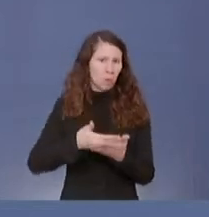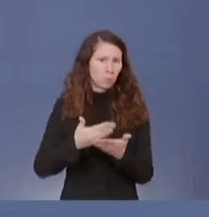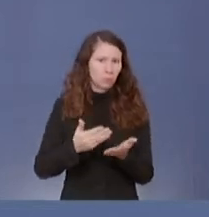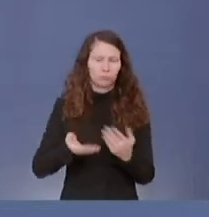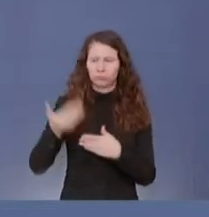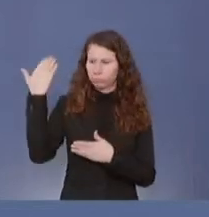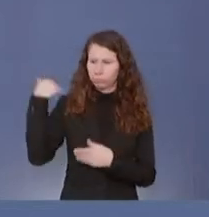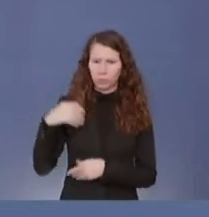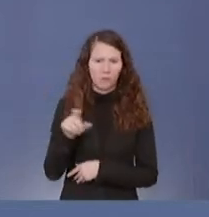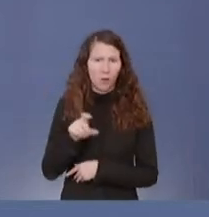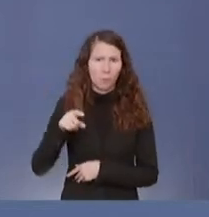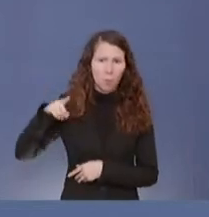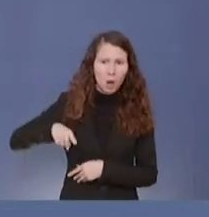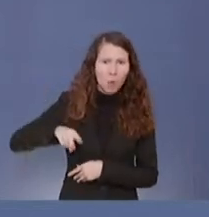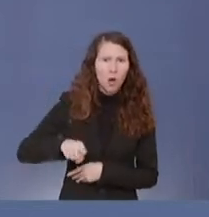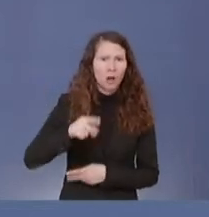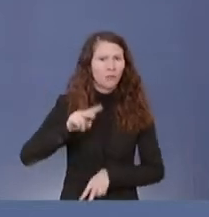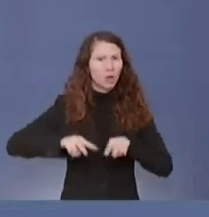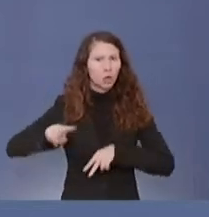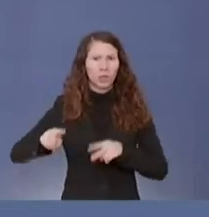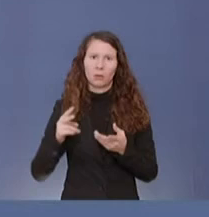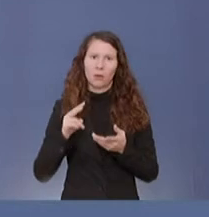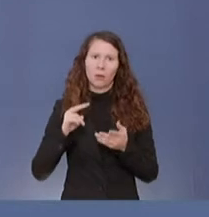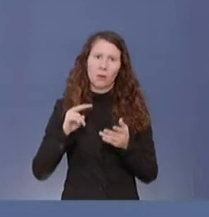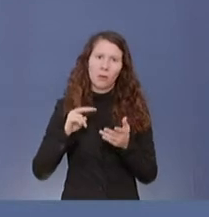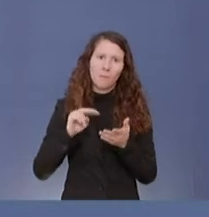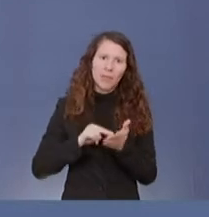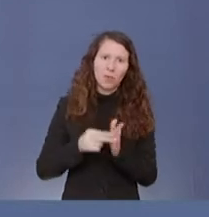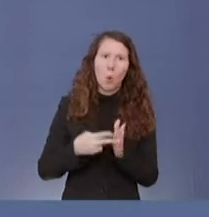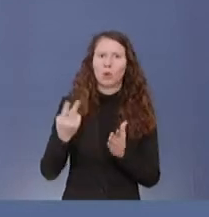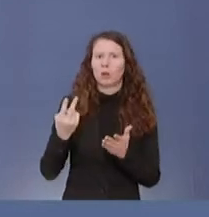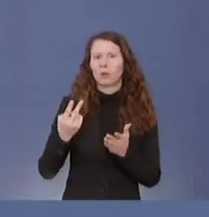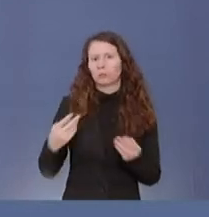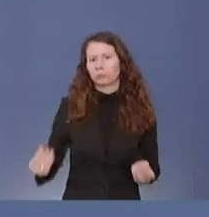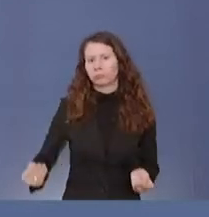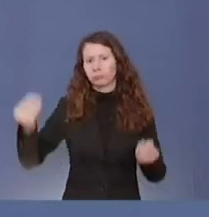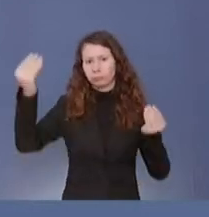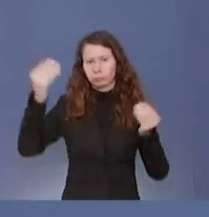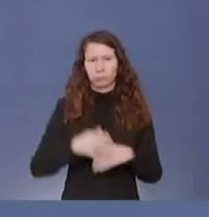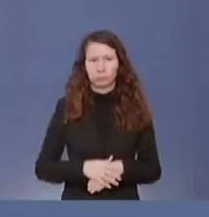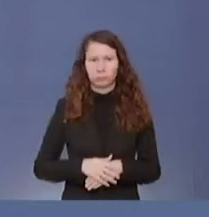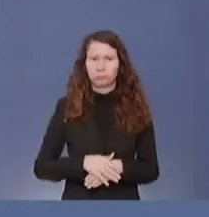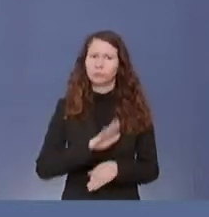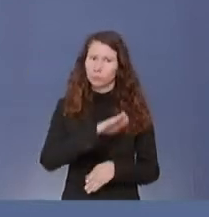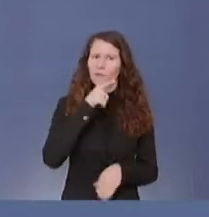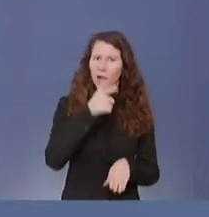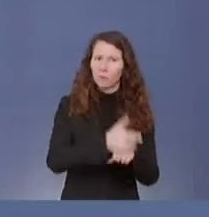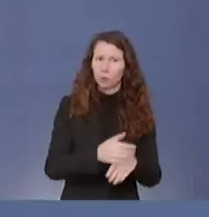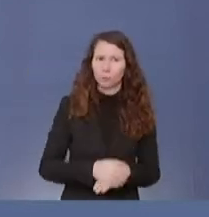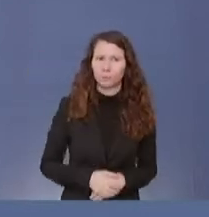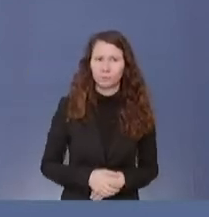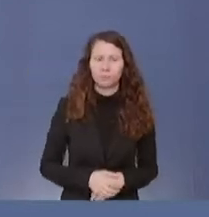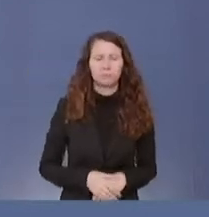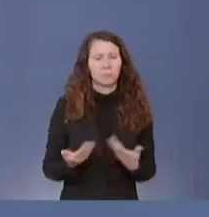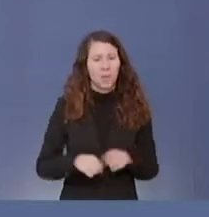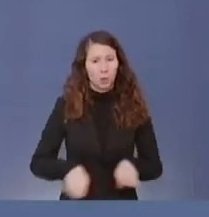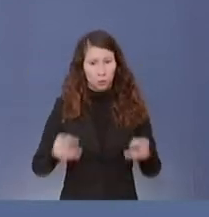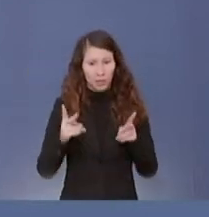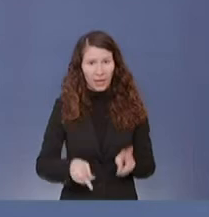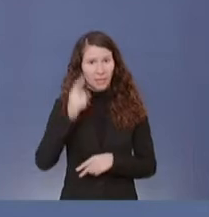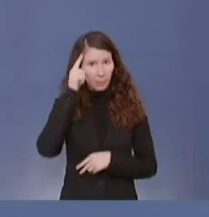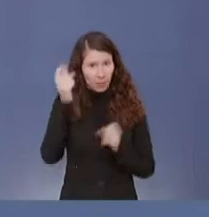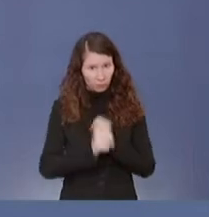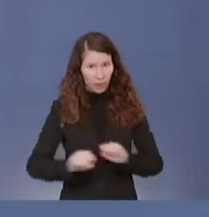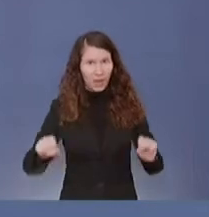Wochen und Monaten alles sozusagen da noch sah. Das Grundrecht auf Meinungsfreiheit ist ein Grundrecht von